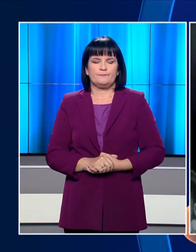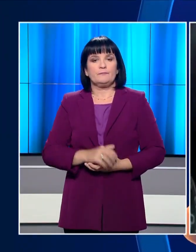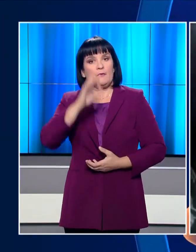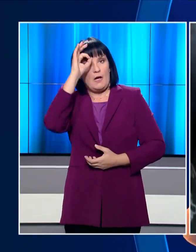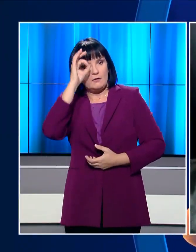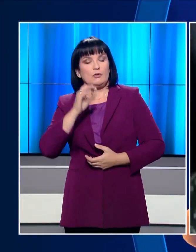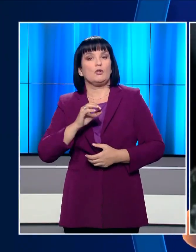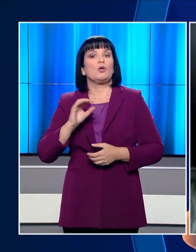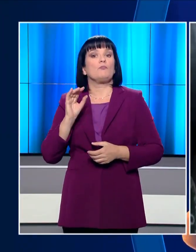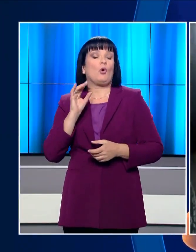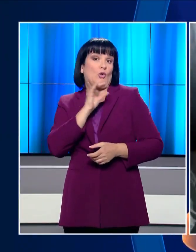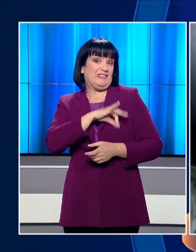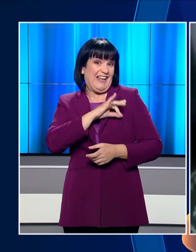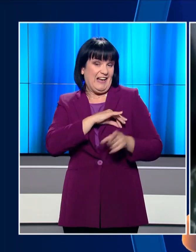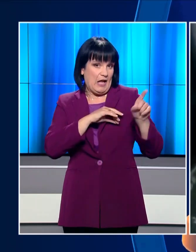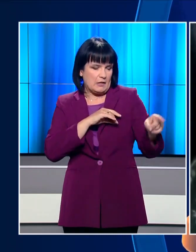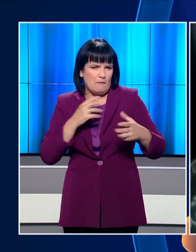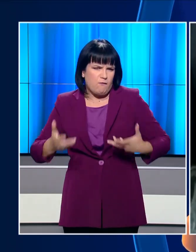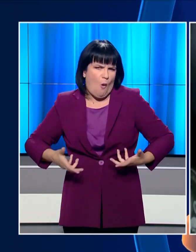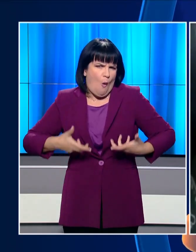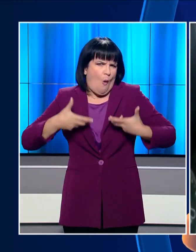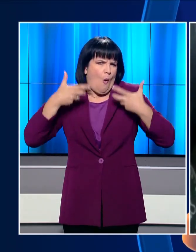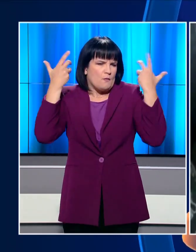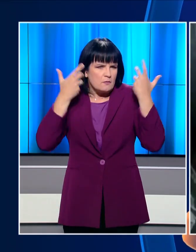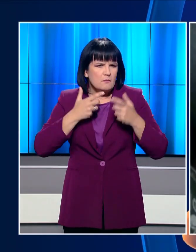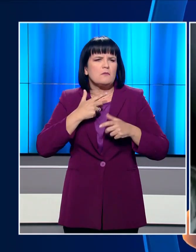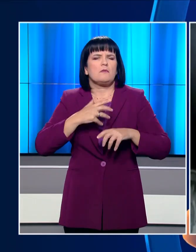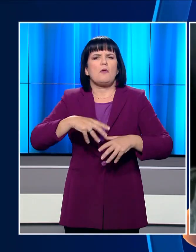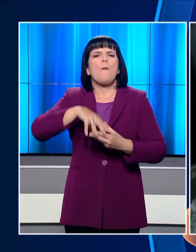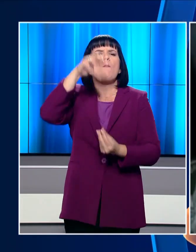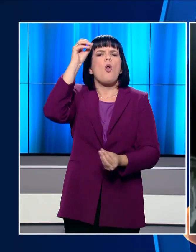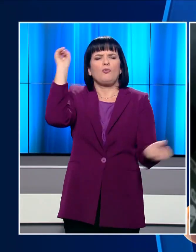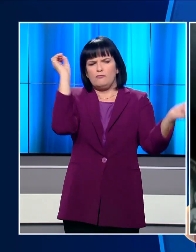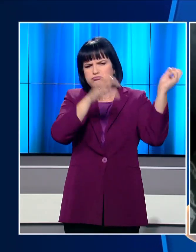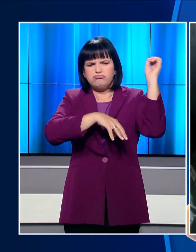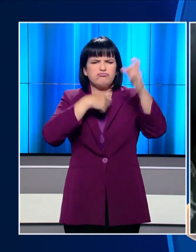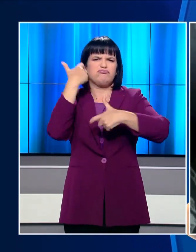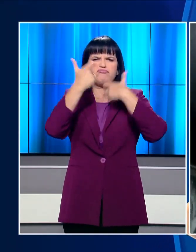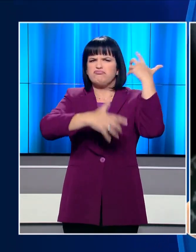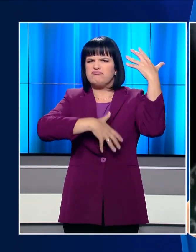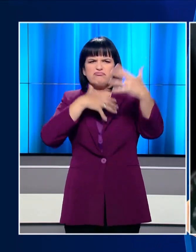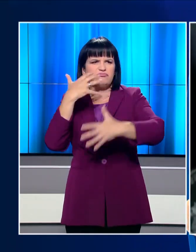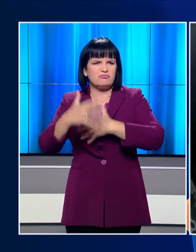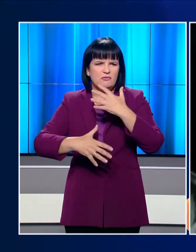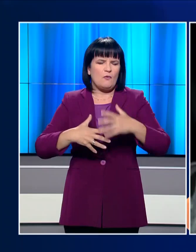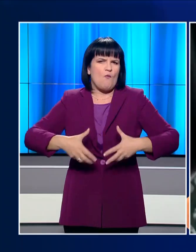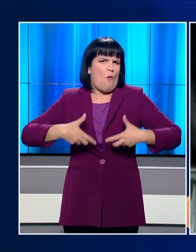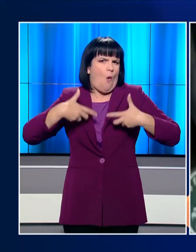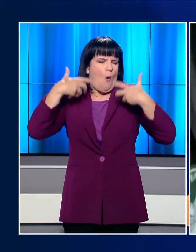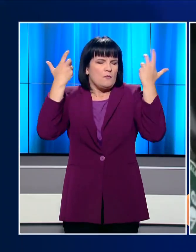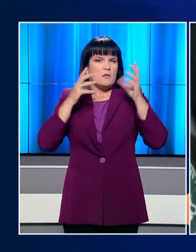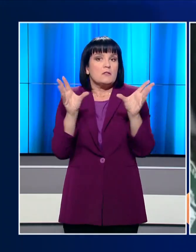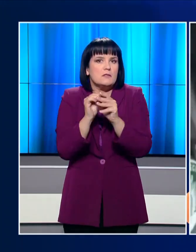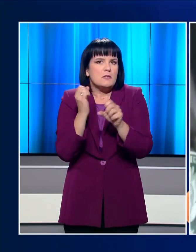Αστυνομικός στη χιλή τυλίγεται στις φλόγες. Έχει μόλις εκτοξευθεί πάνω του μολότοφ διαδηλωτών. Οι